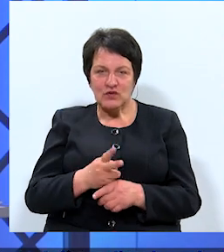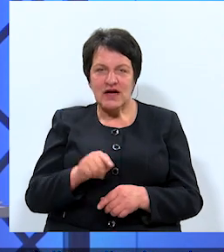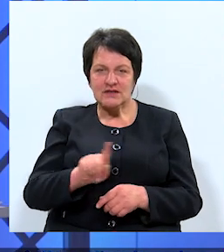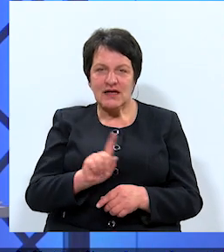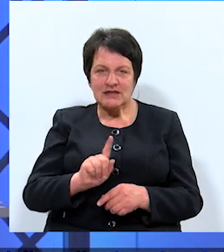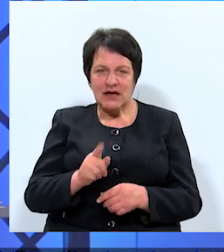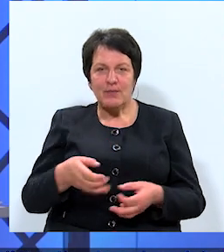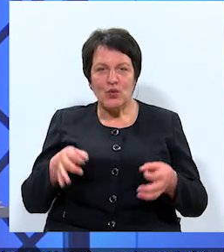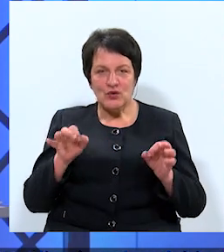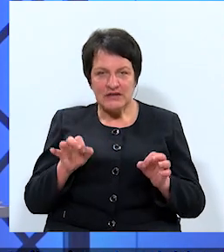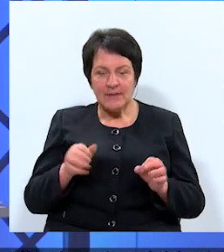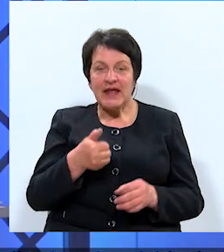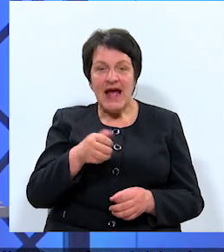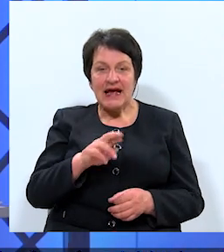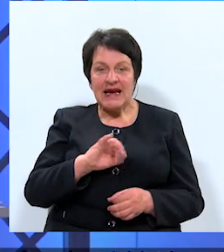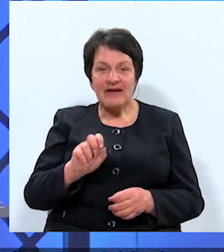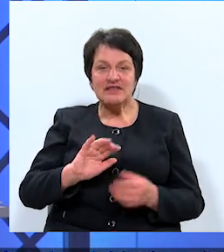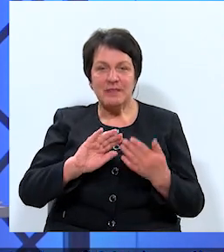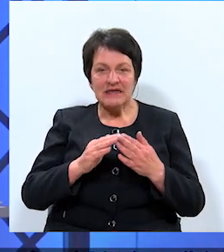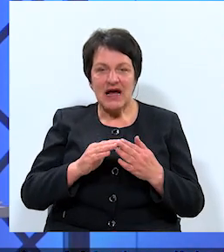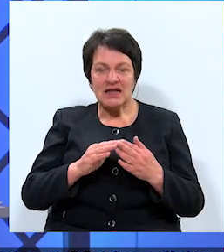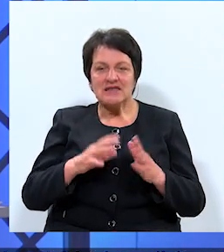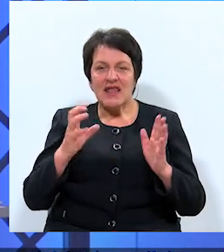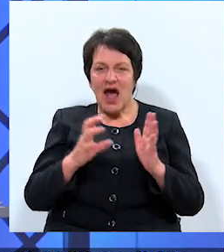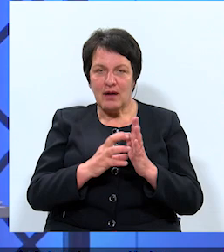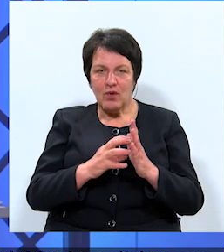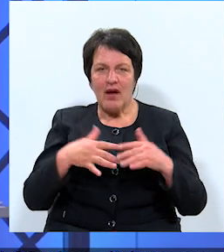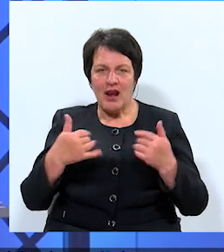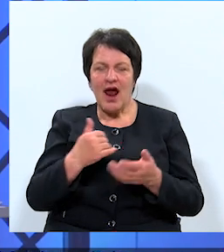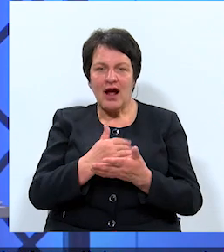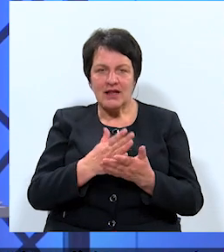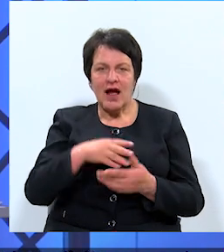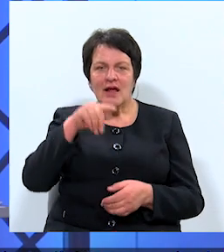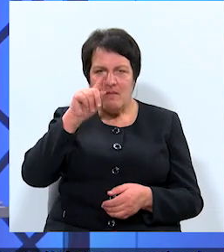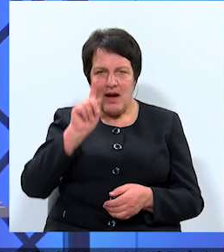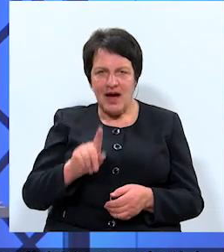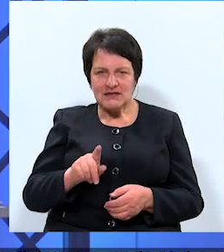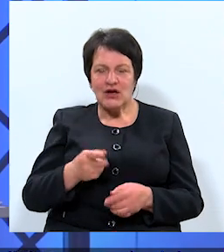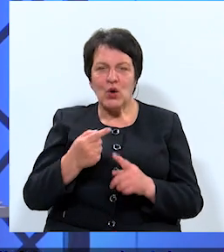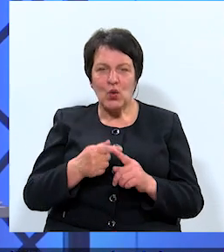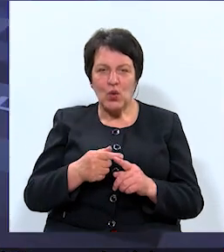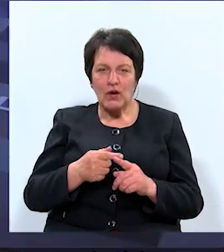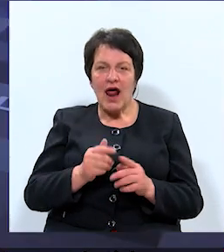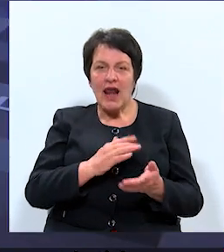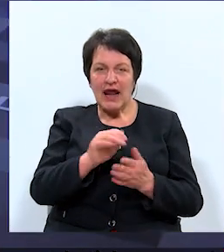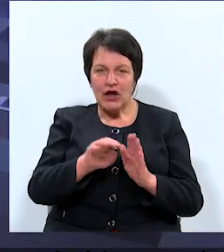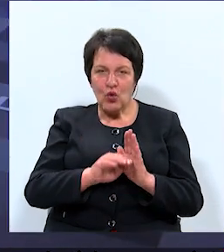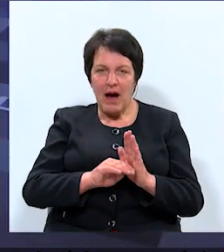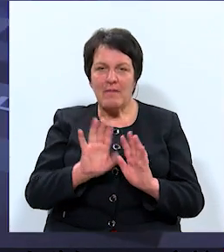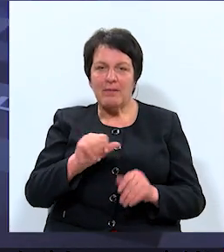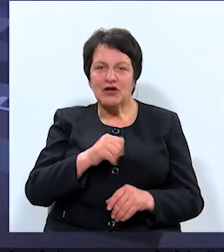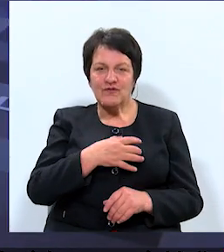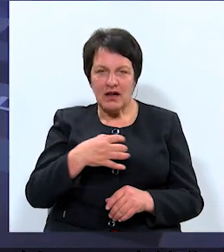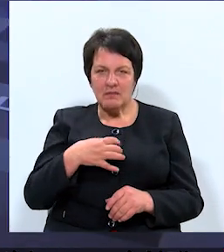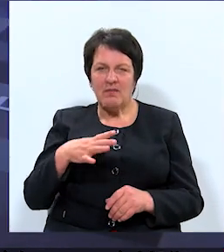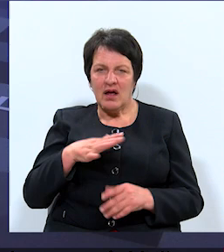ir būtiski. Grīvas pilsētas ģērboni lielākā daļa pārzina, un savukārt likumā par pašvaldībām